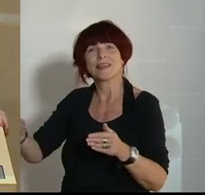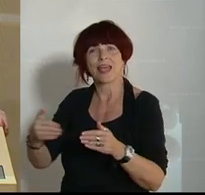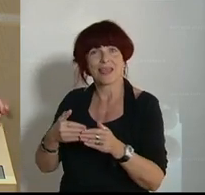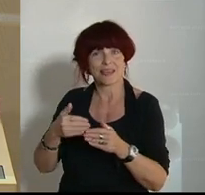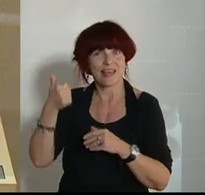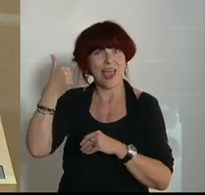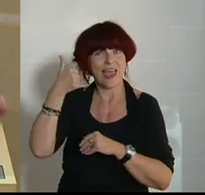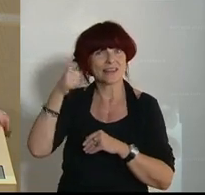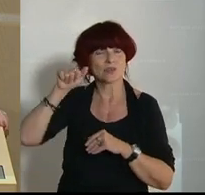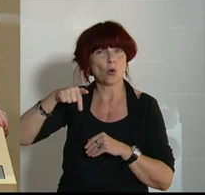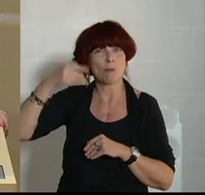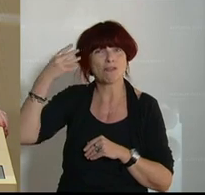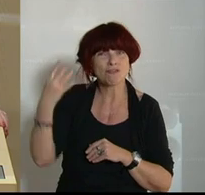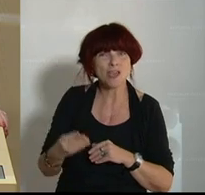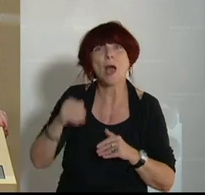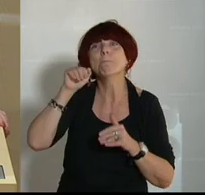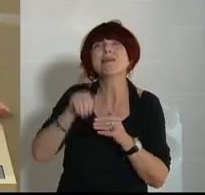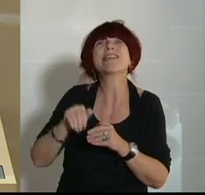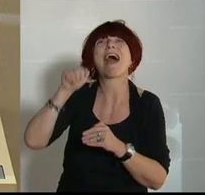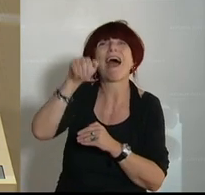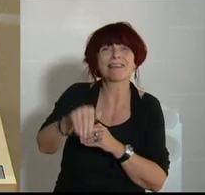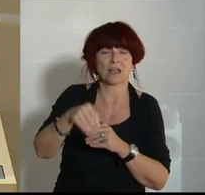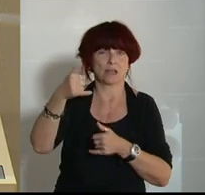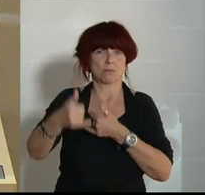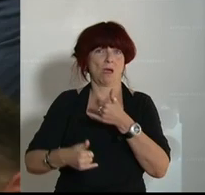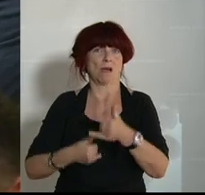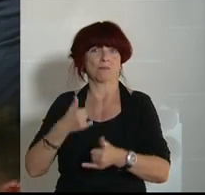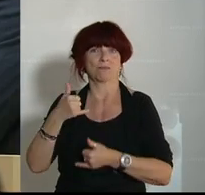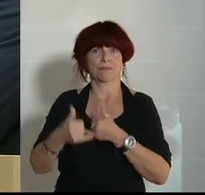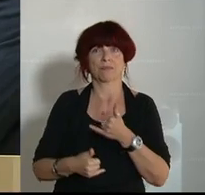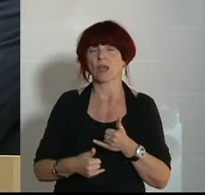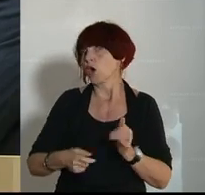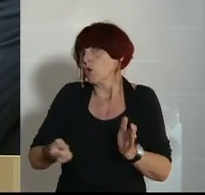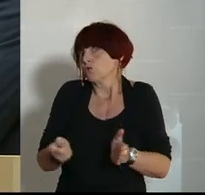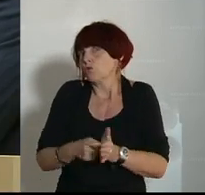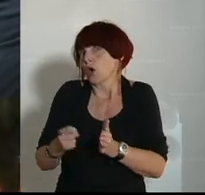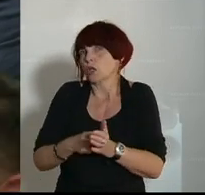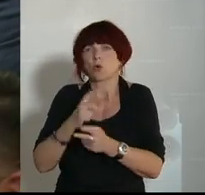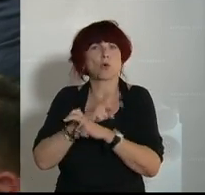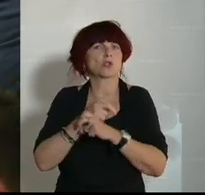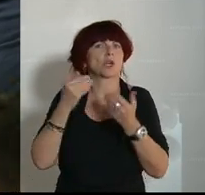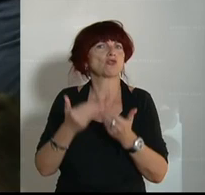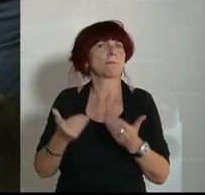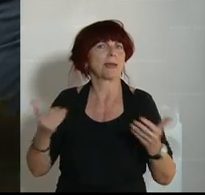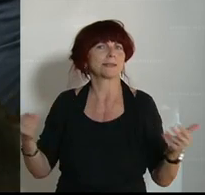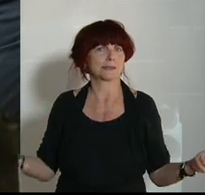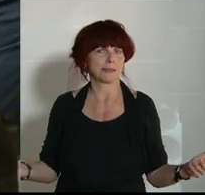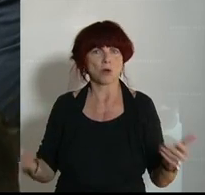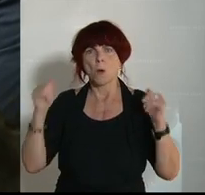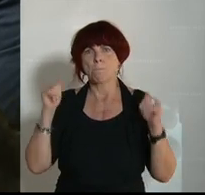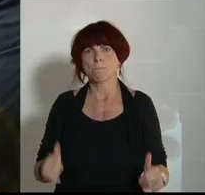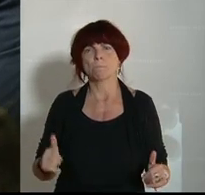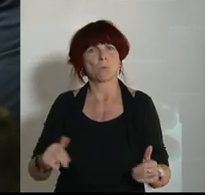,4 Milliarden Euro jährlich. Die Forderung der österreichischen Messen nach klaren Regeln für den Neustart nach der Krise